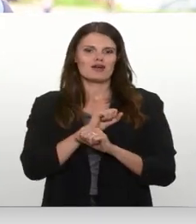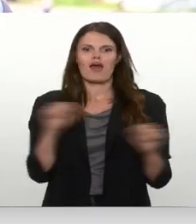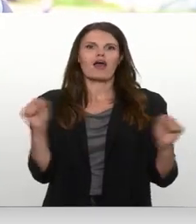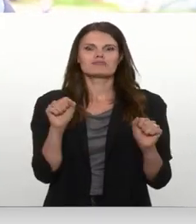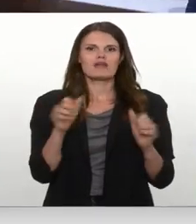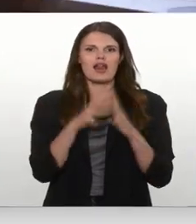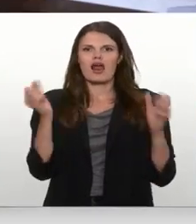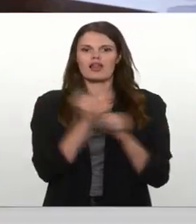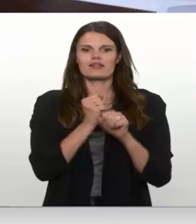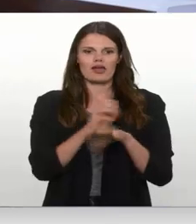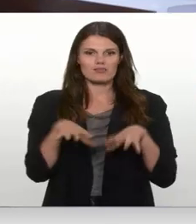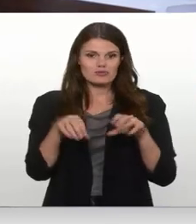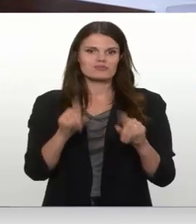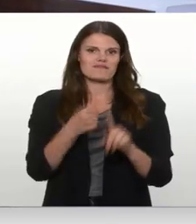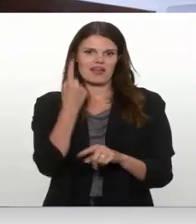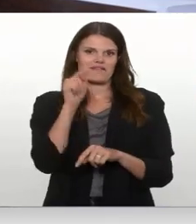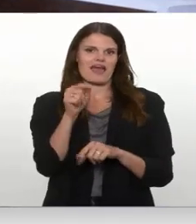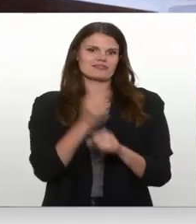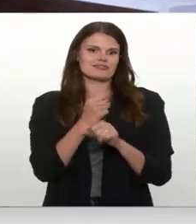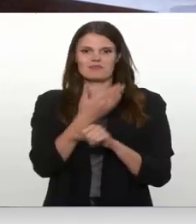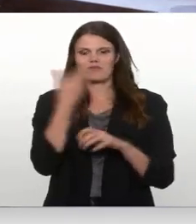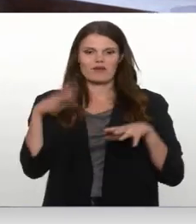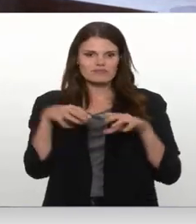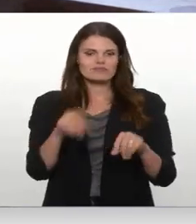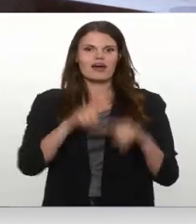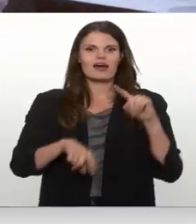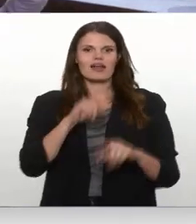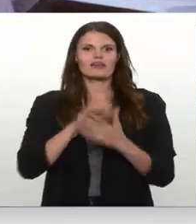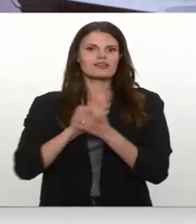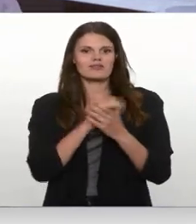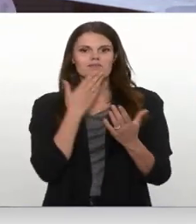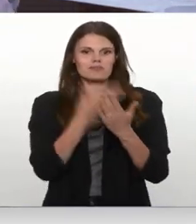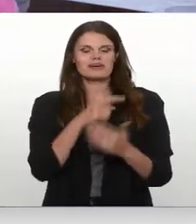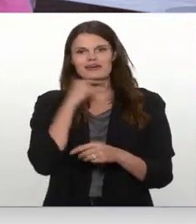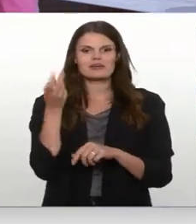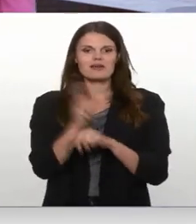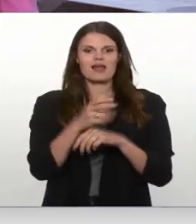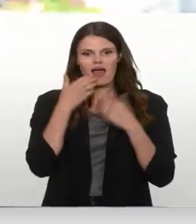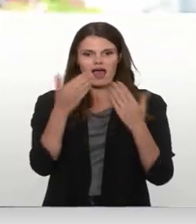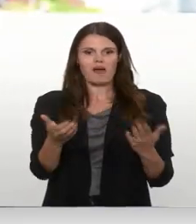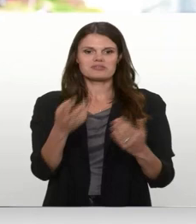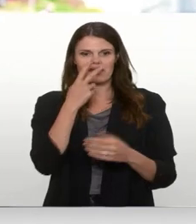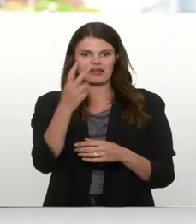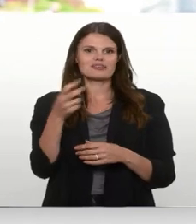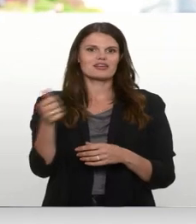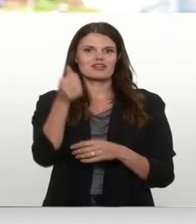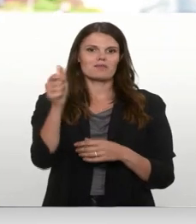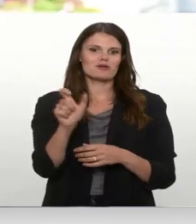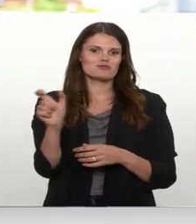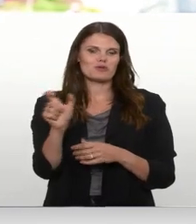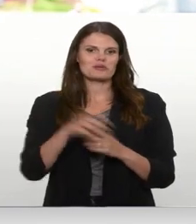Liela darba izdarīta, vēl šitas darbiņš nav izdarīts. Radio un draugi pieteicās, ka gribu nākt apsveit un redzētu to īpašo brīdi,